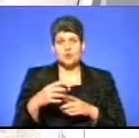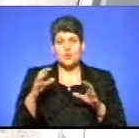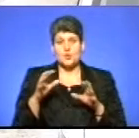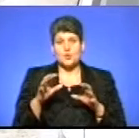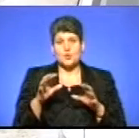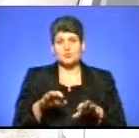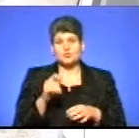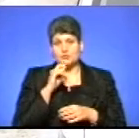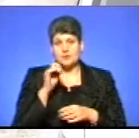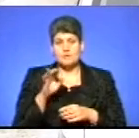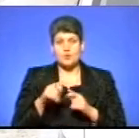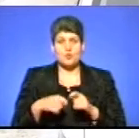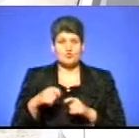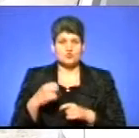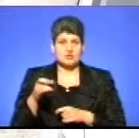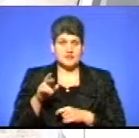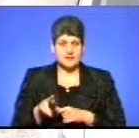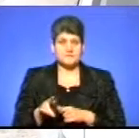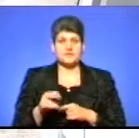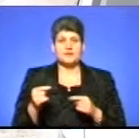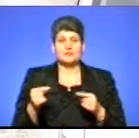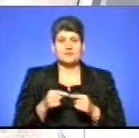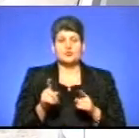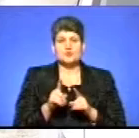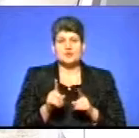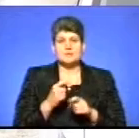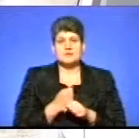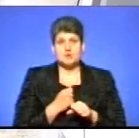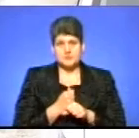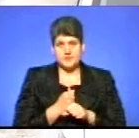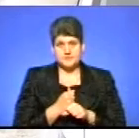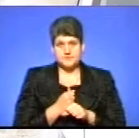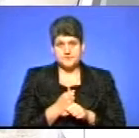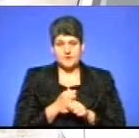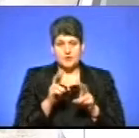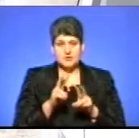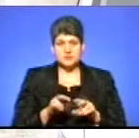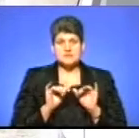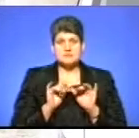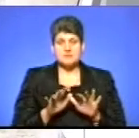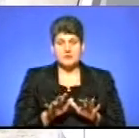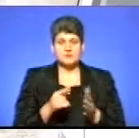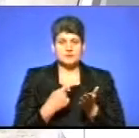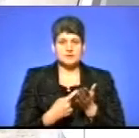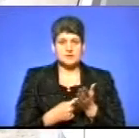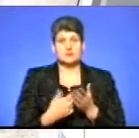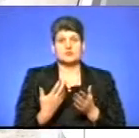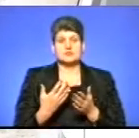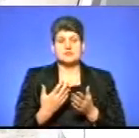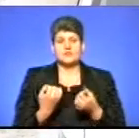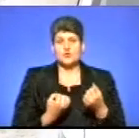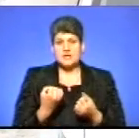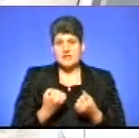України про адміністративні правопорушення. Відповідно, що ми її зробили, розглянувши справу, прид'явили докази водієві